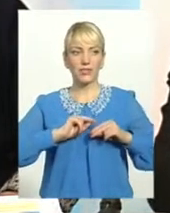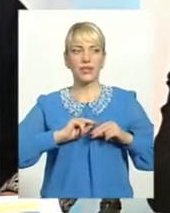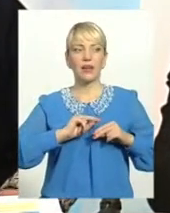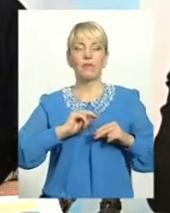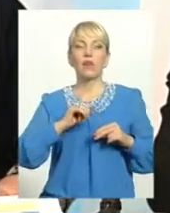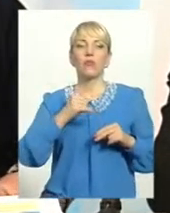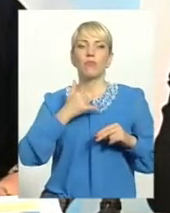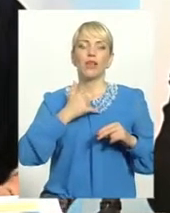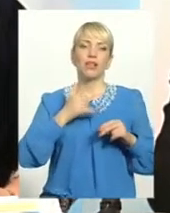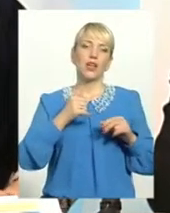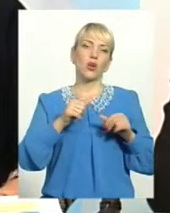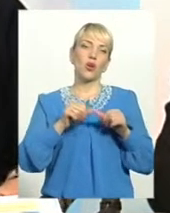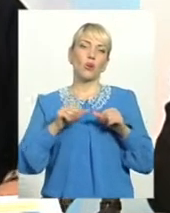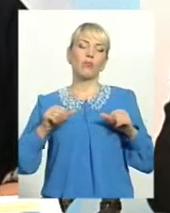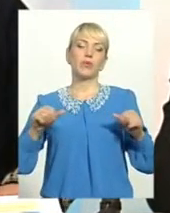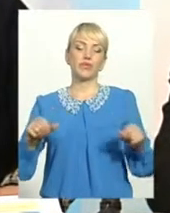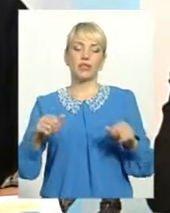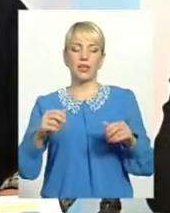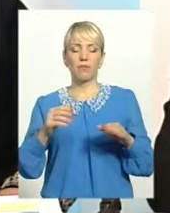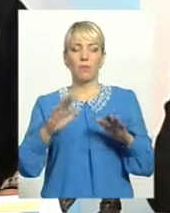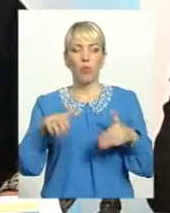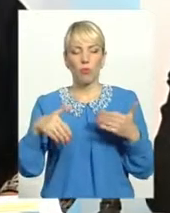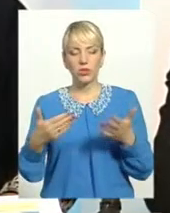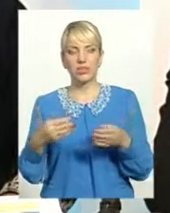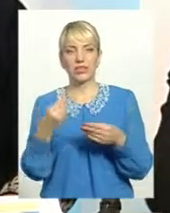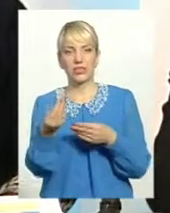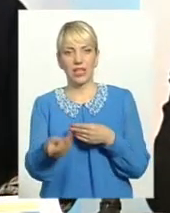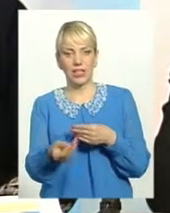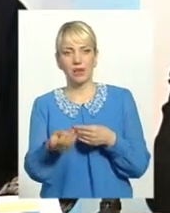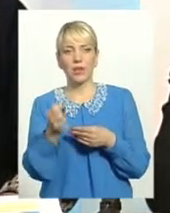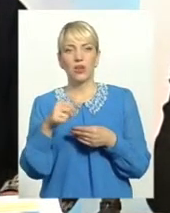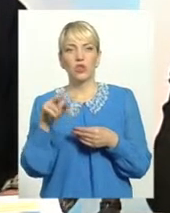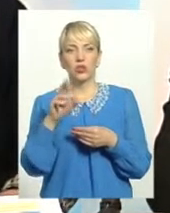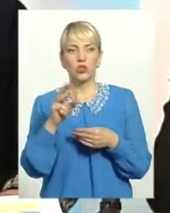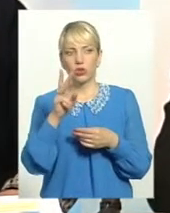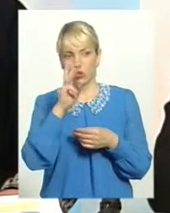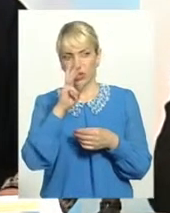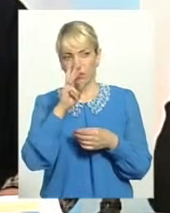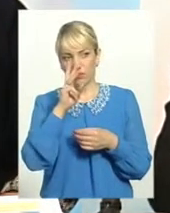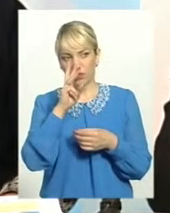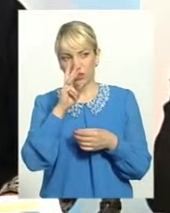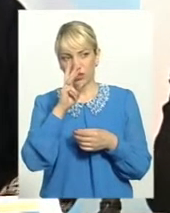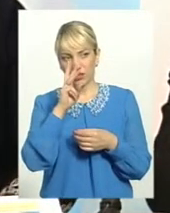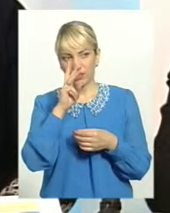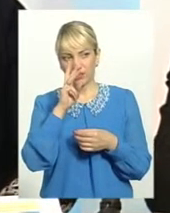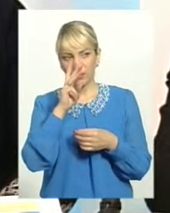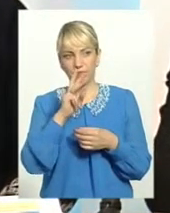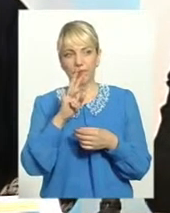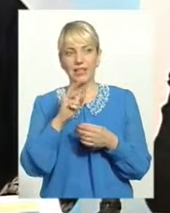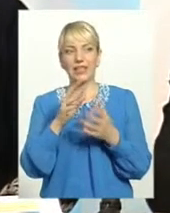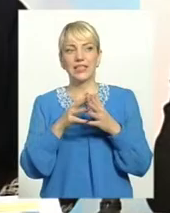На комісії пропозиції регулярно даємо тих. От, відносно заробітної плати